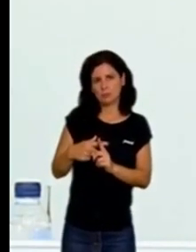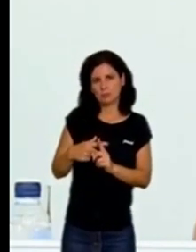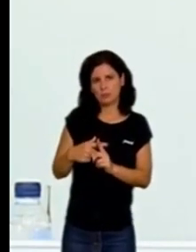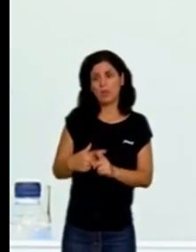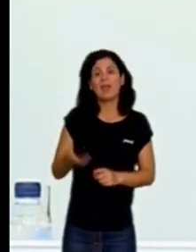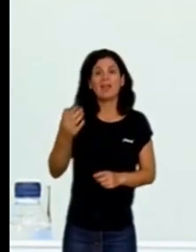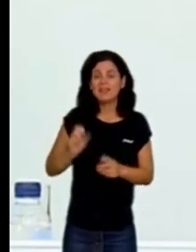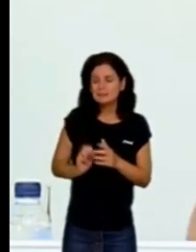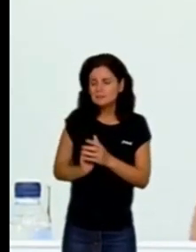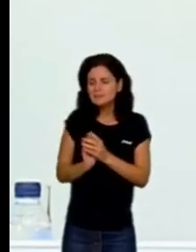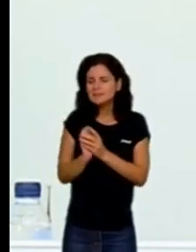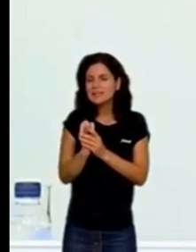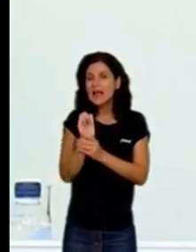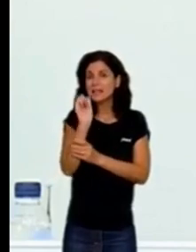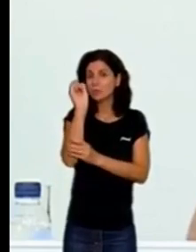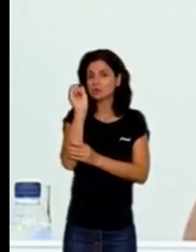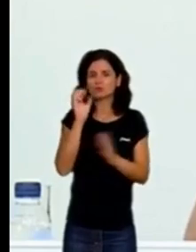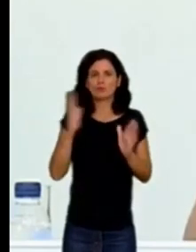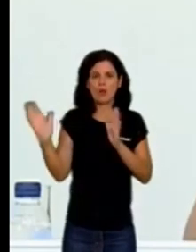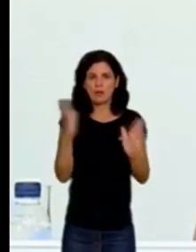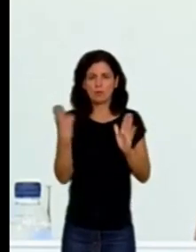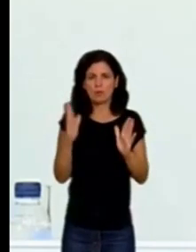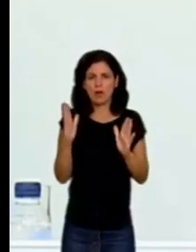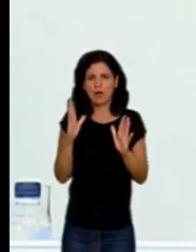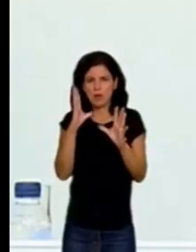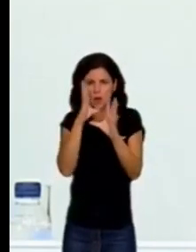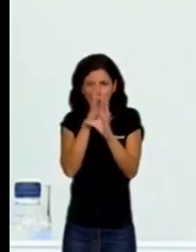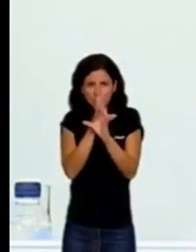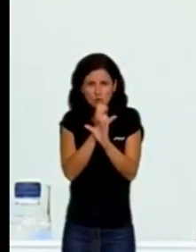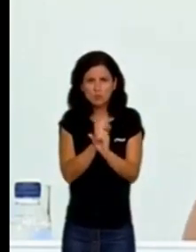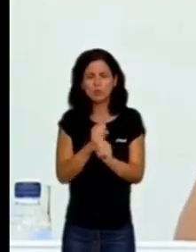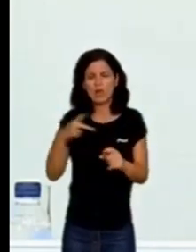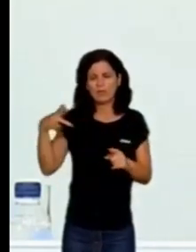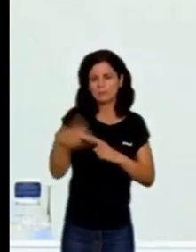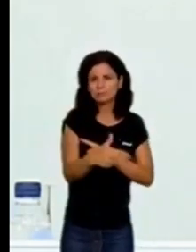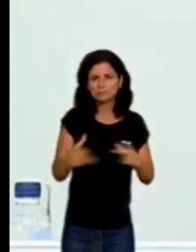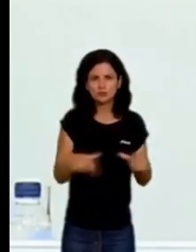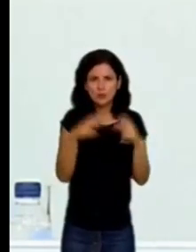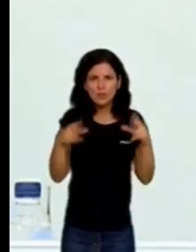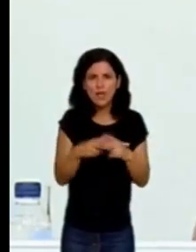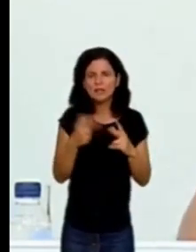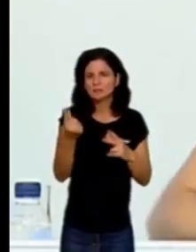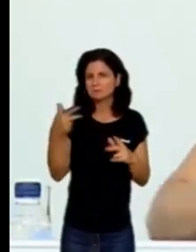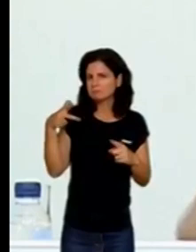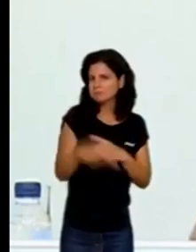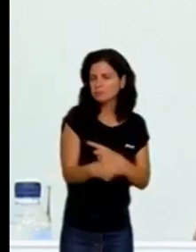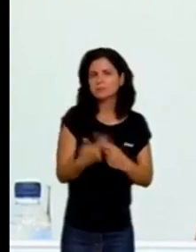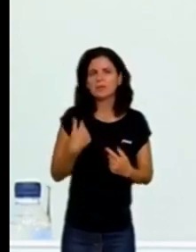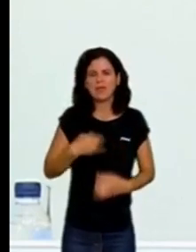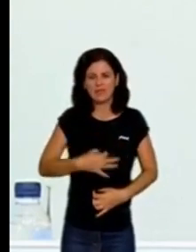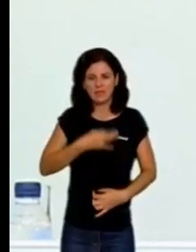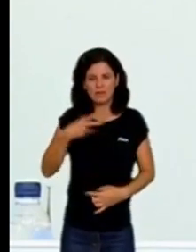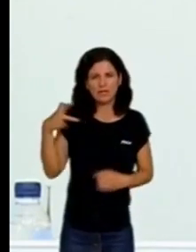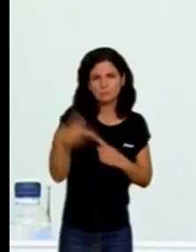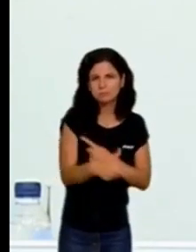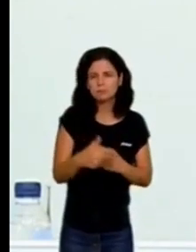tenebrosa de corrupció, de mal govern, de retallades socials, de retallades econòmiques, de retallades cíviques i